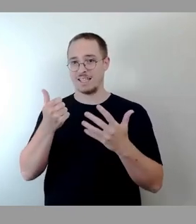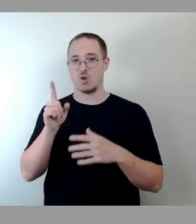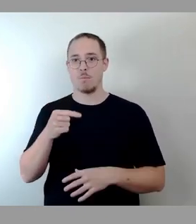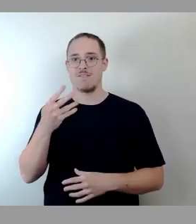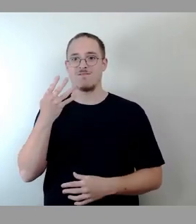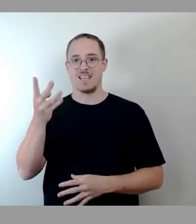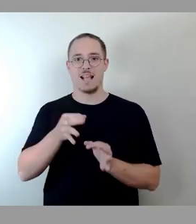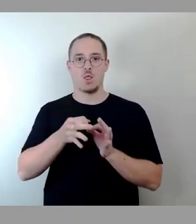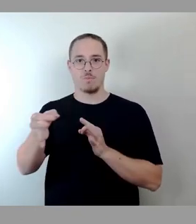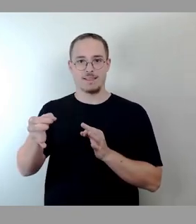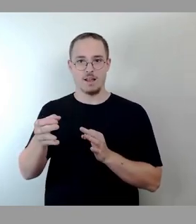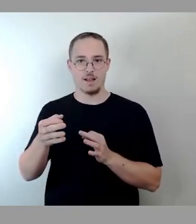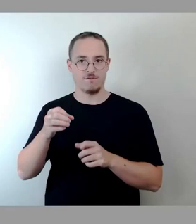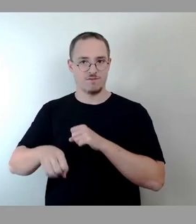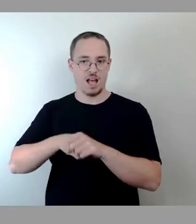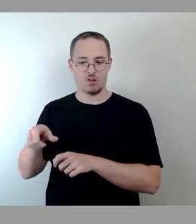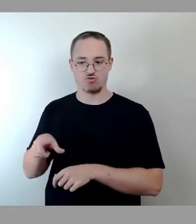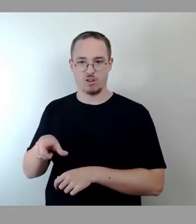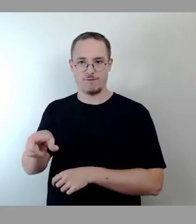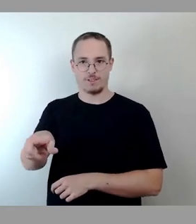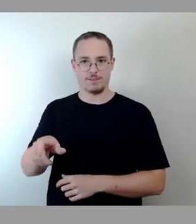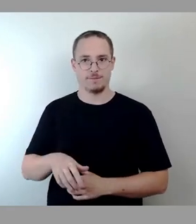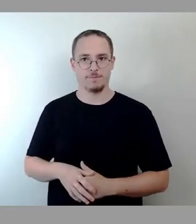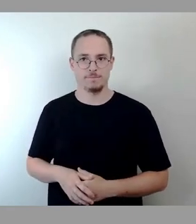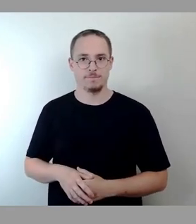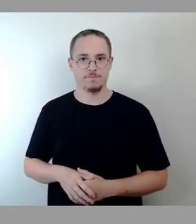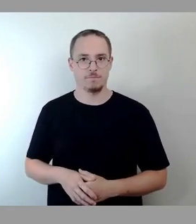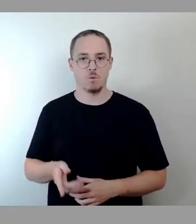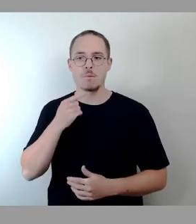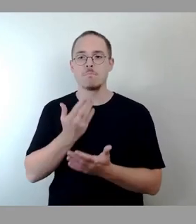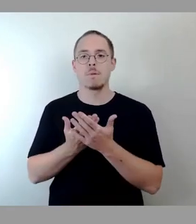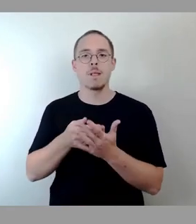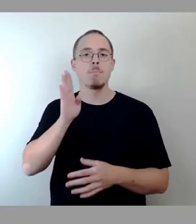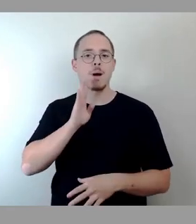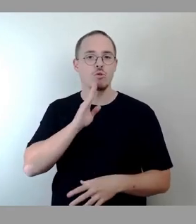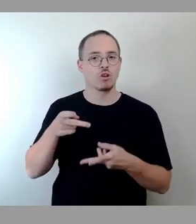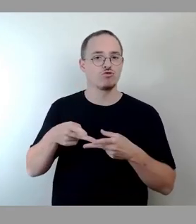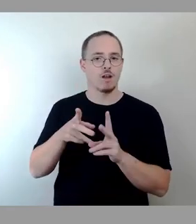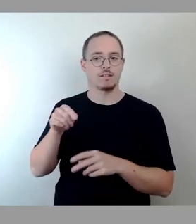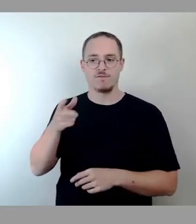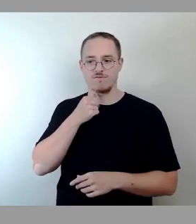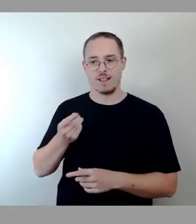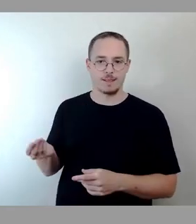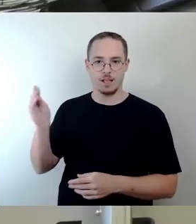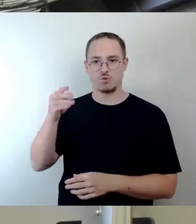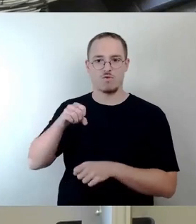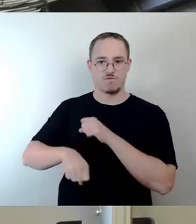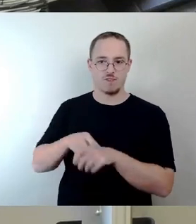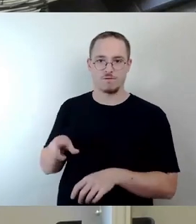diese hervorragenden Radfahrstreifen auf der Bautzener Straße und die Verbreiterung auf der Karl-Marx-Straße, dann sind wir ja kurz vorm Negativwert.